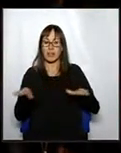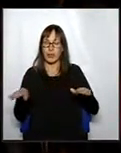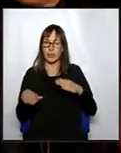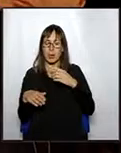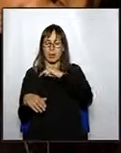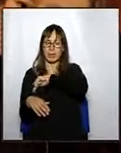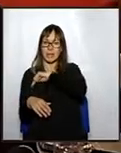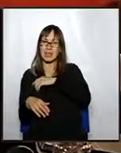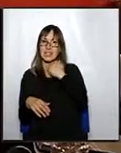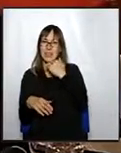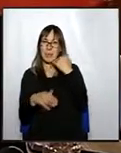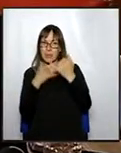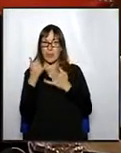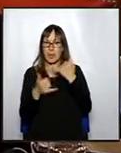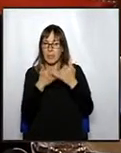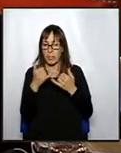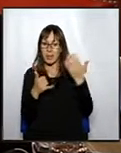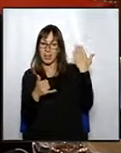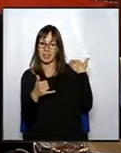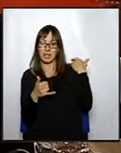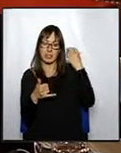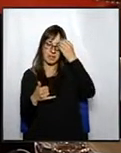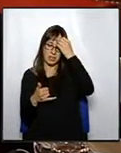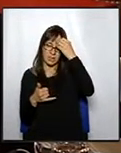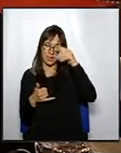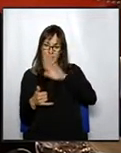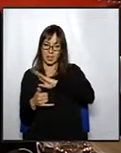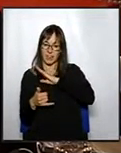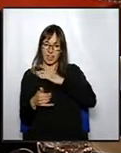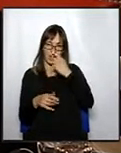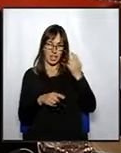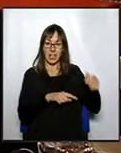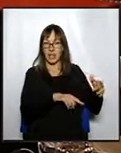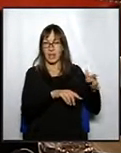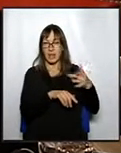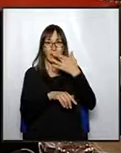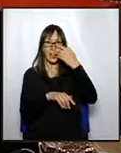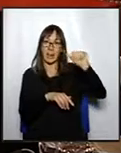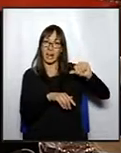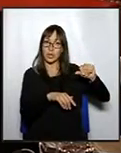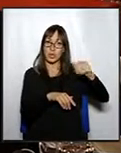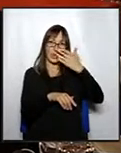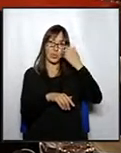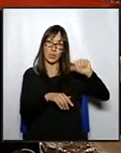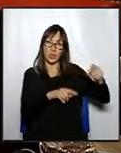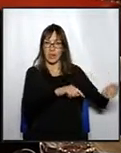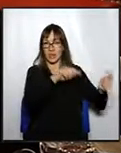'aquí, de la problemàtica que va despertar al seu dia, al seu moment, la instal·lació de la gasolinera del passeig de la Generalitat. En el transcurs